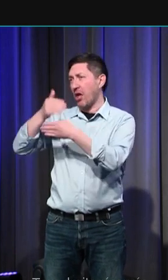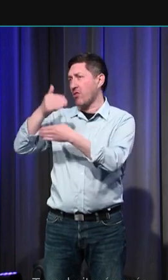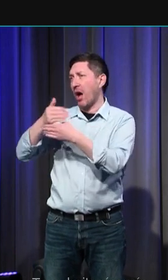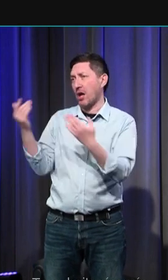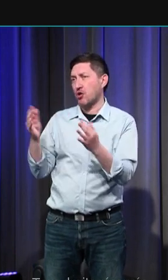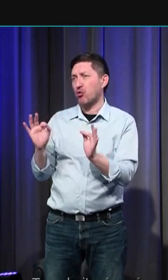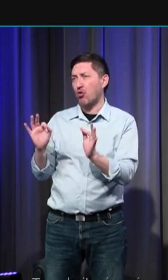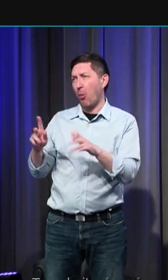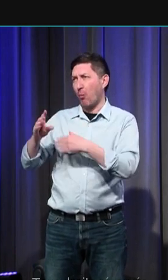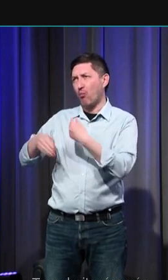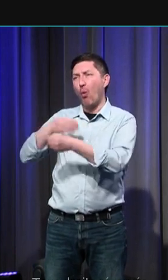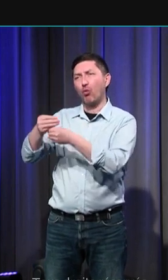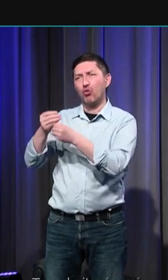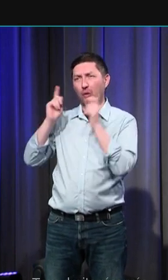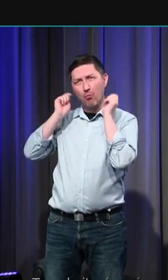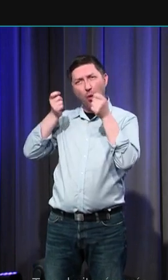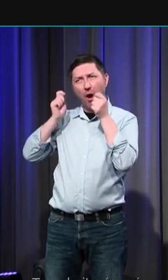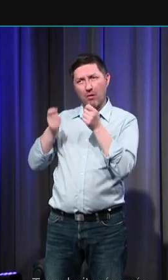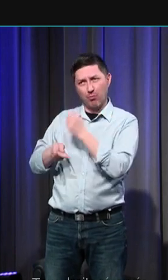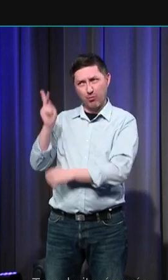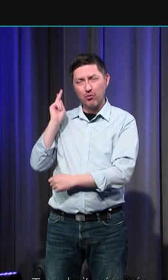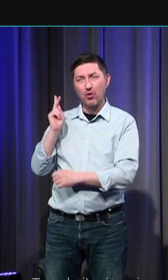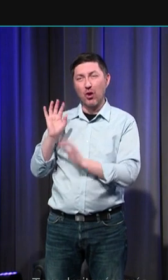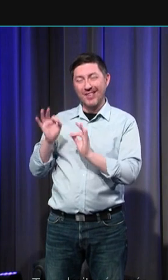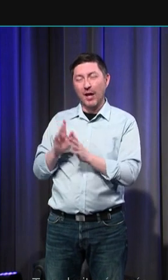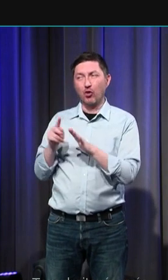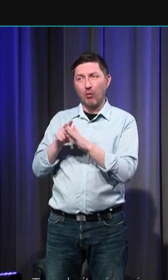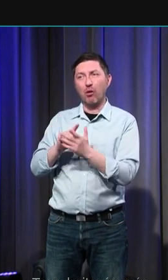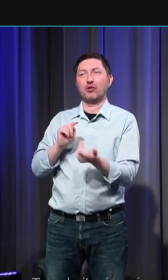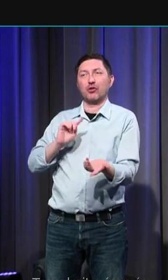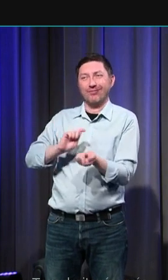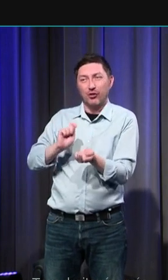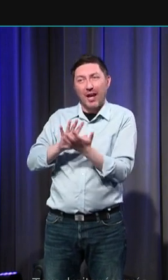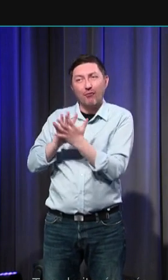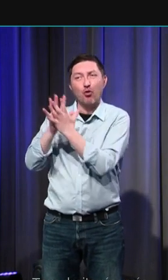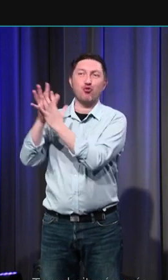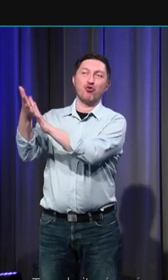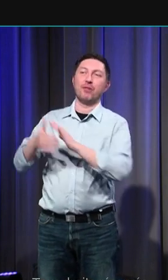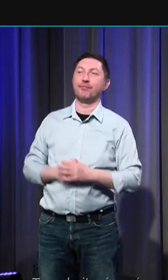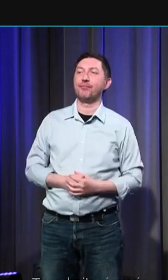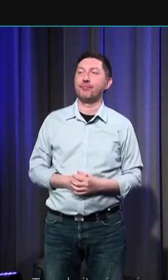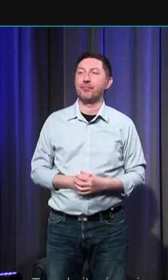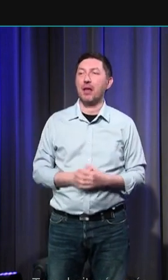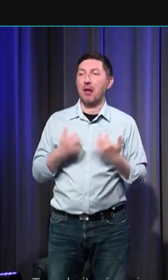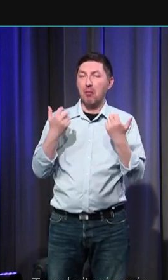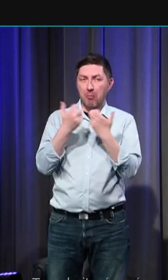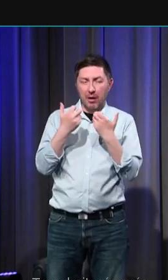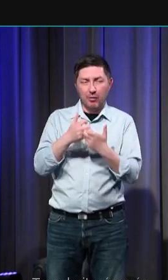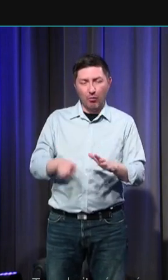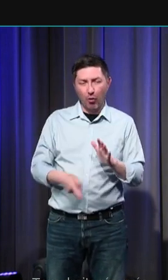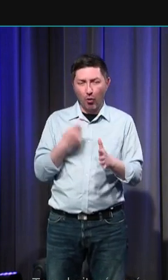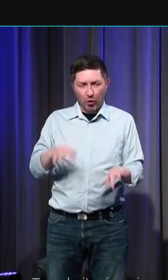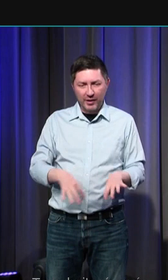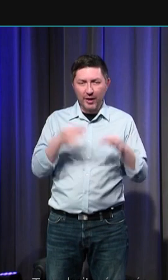cette conception augustinienne est en partie remise en cause, notamment sous l'influence de la redécouverte d'une partie de l